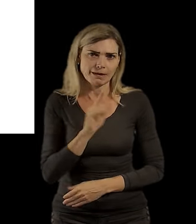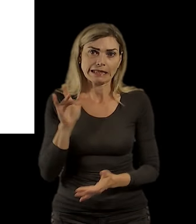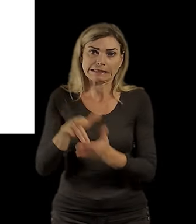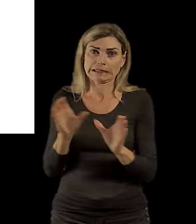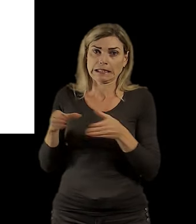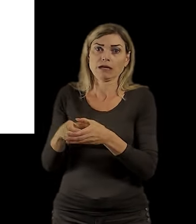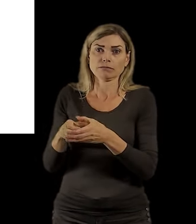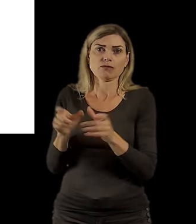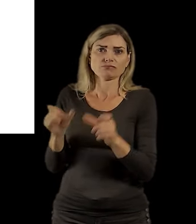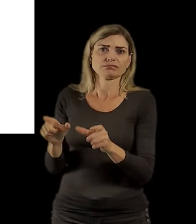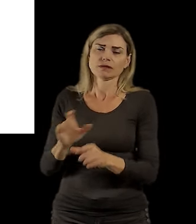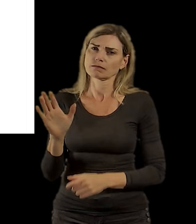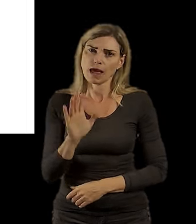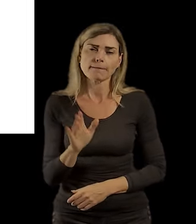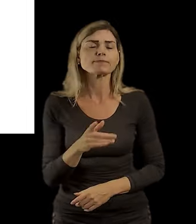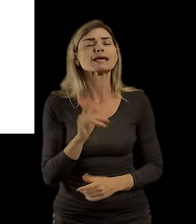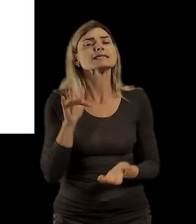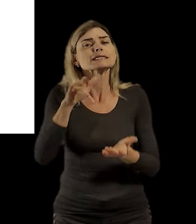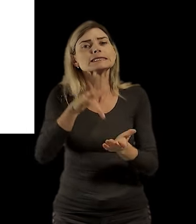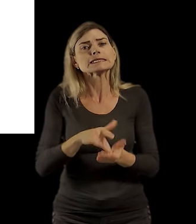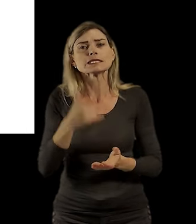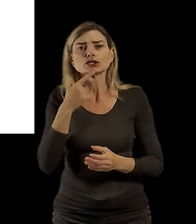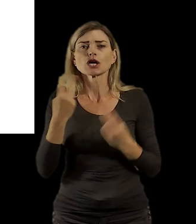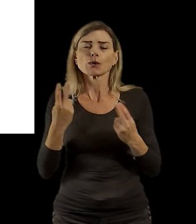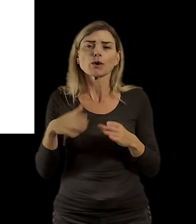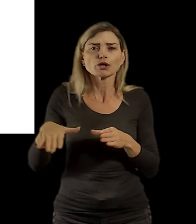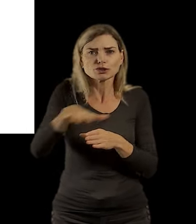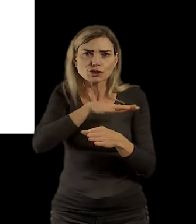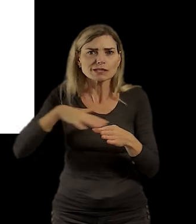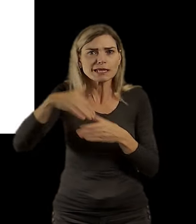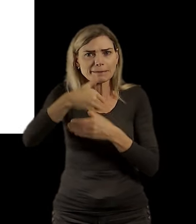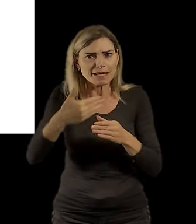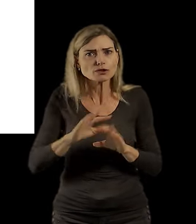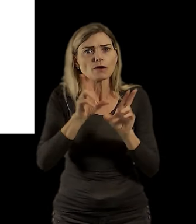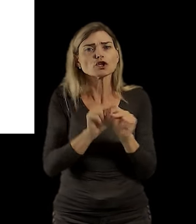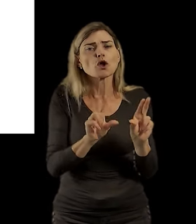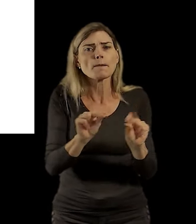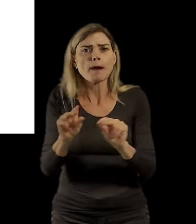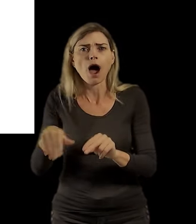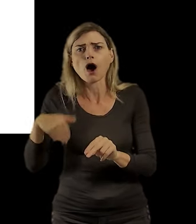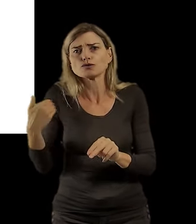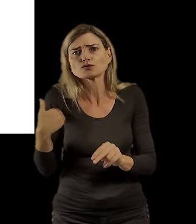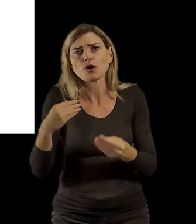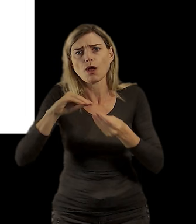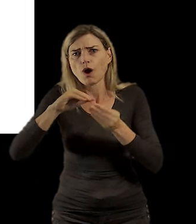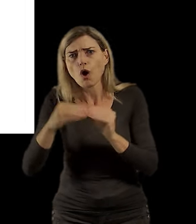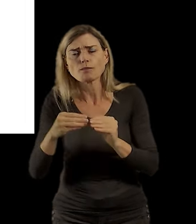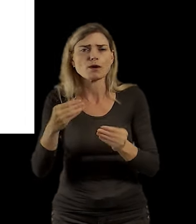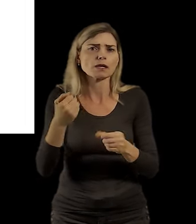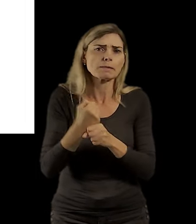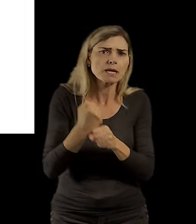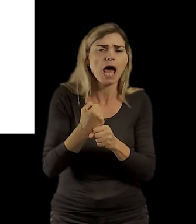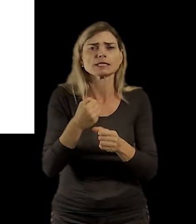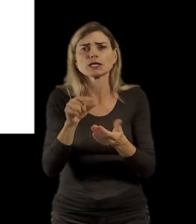-tinutové město je o tom, že můžete uspokojovat ty potřeby poblíž místa bydliště a vlastně ono to jenom